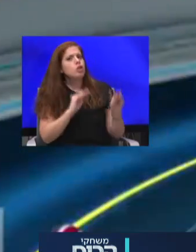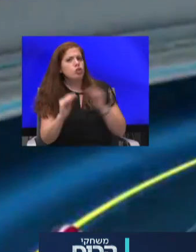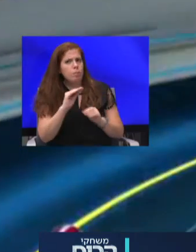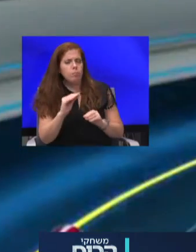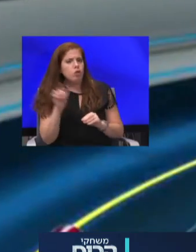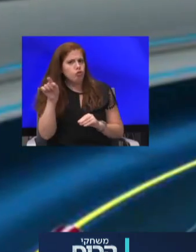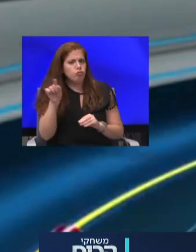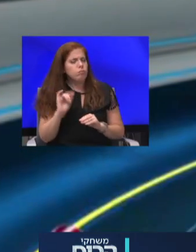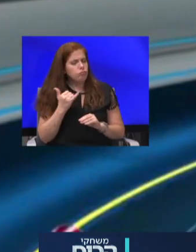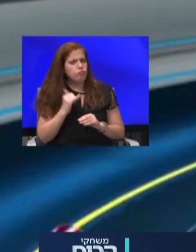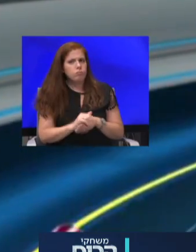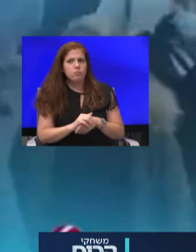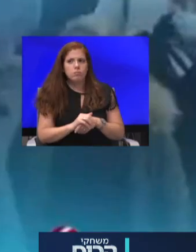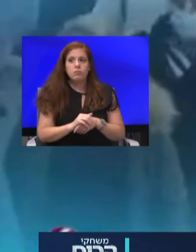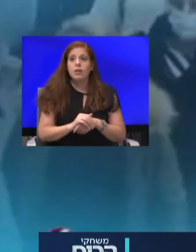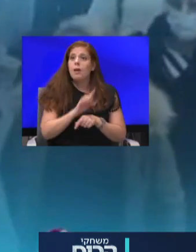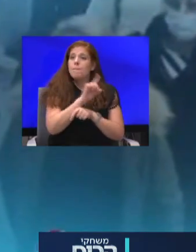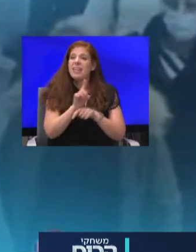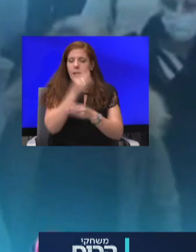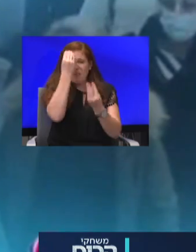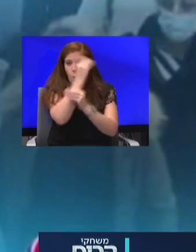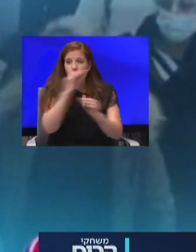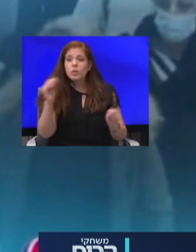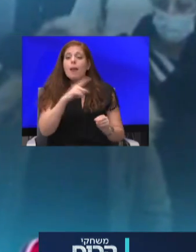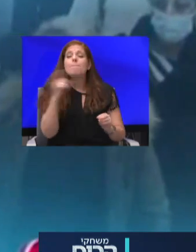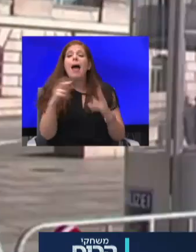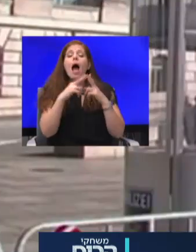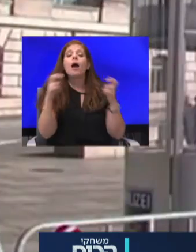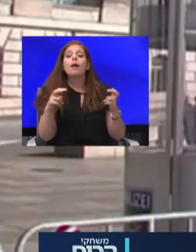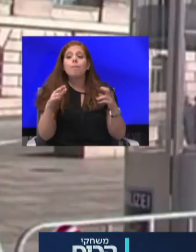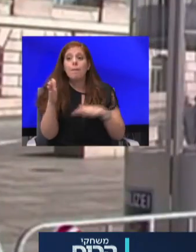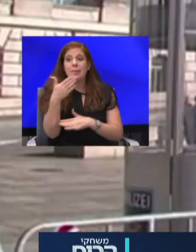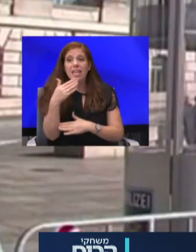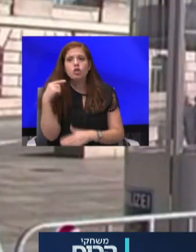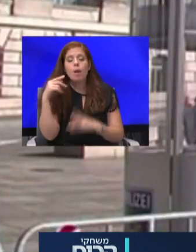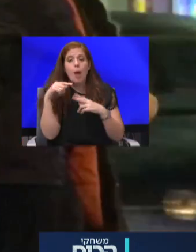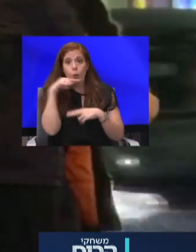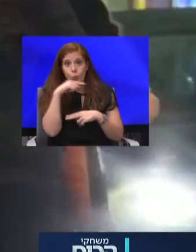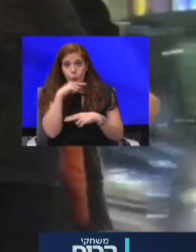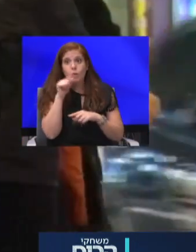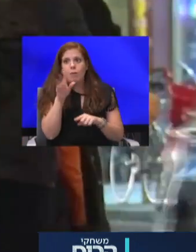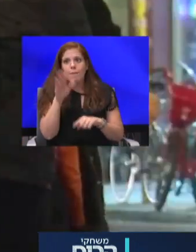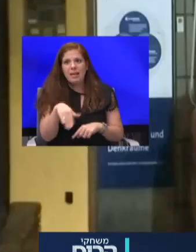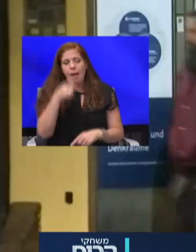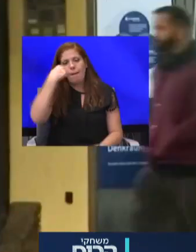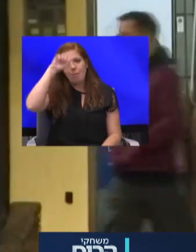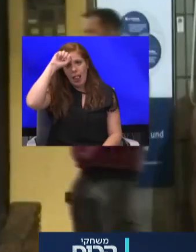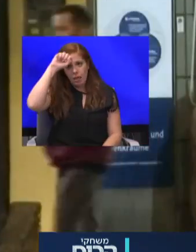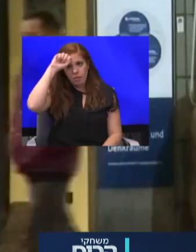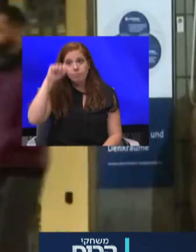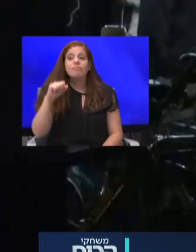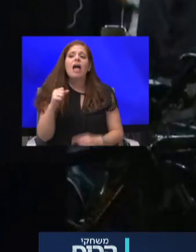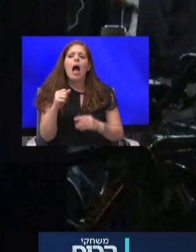בינתיים הוכרזו כבר מאה ערים ברחבי המדינה אדומות, בהן גם הבירה ברלין. הגבלות חדשות הוטלו,